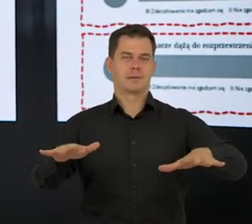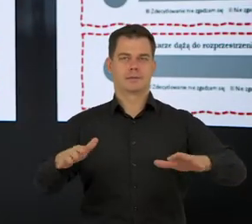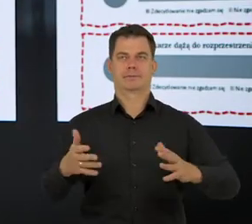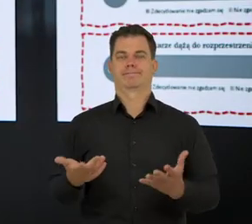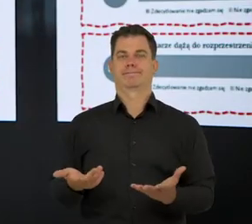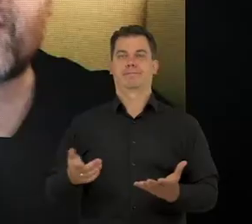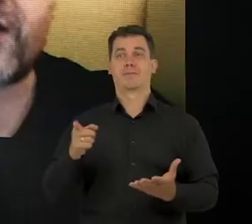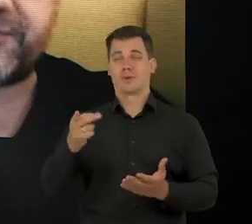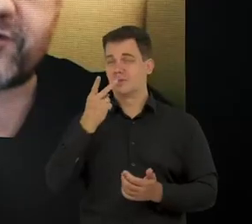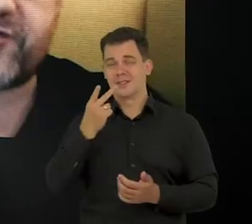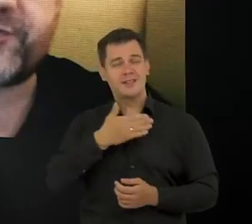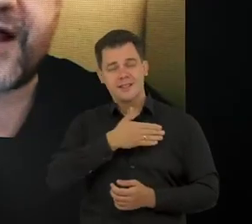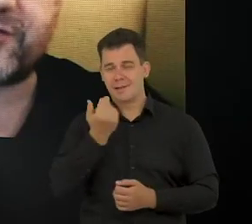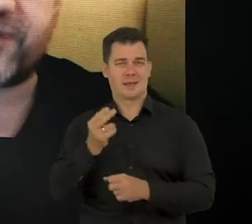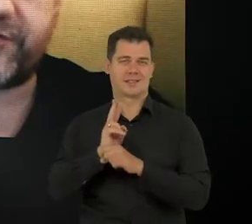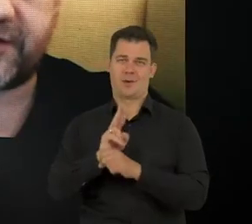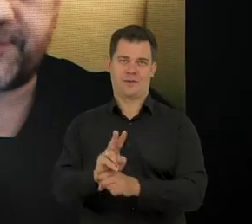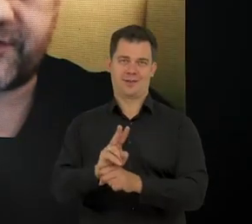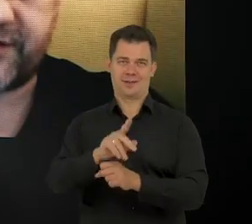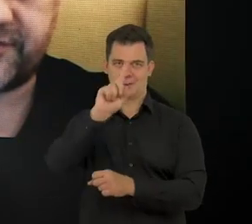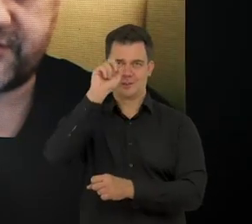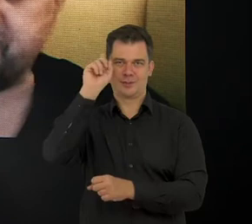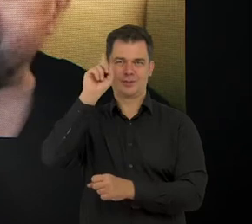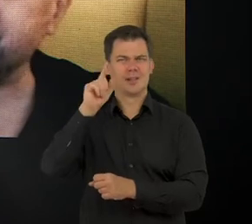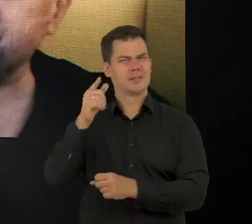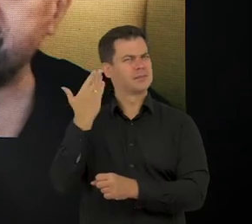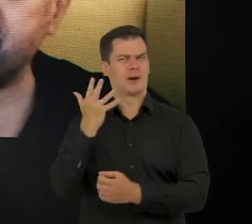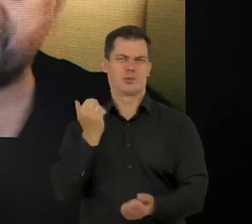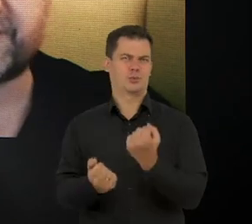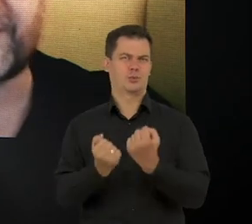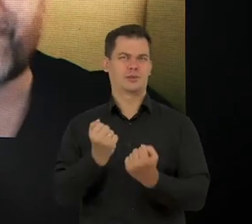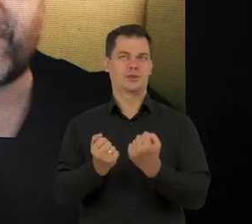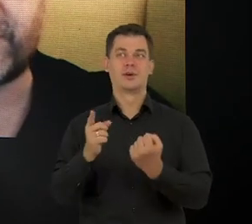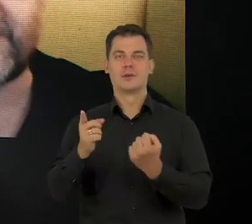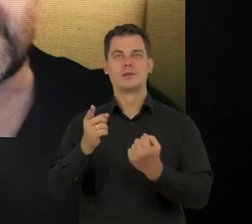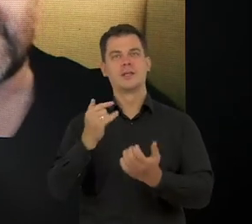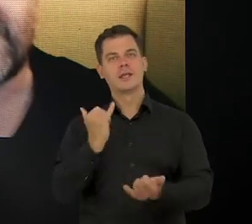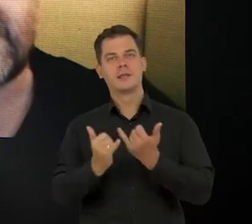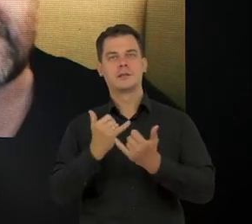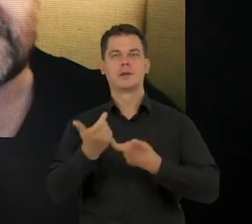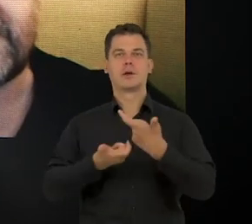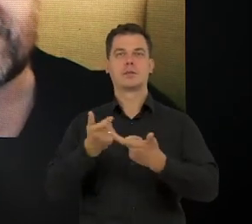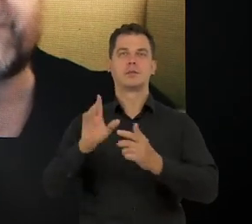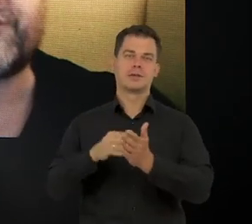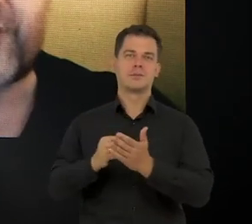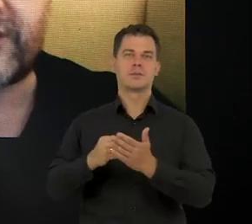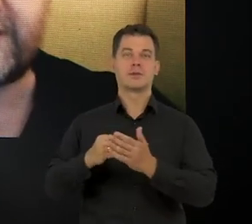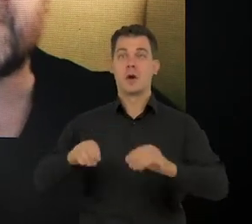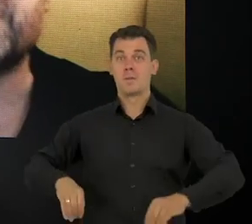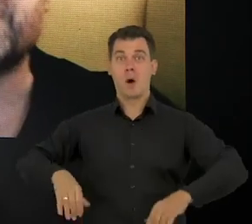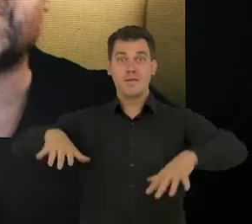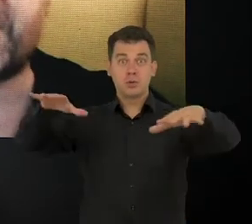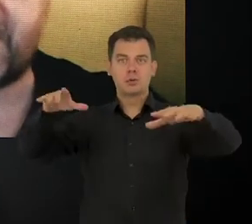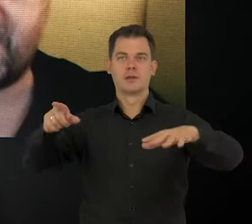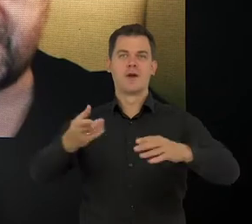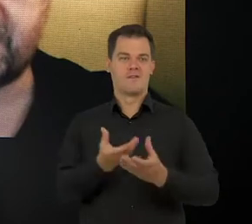trudno o lepszy dowód braku zaufania w społeczeństwie. Także bardzo trudno jest, jeżeli jest powód nosić worki,